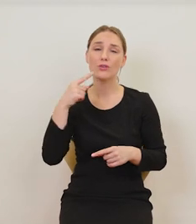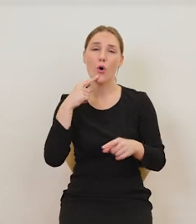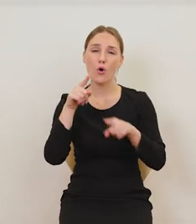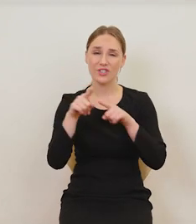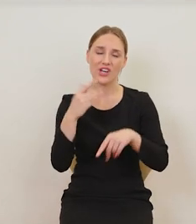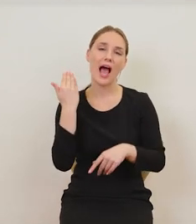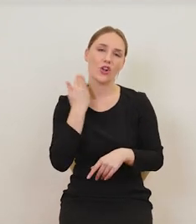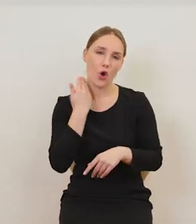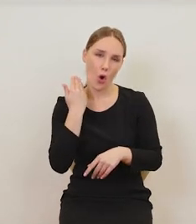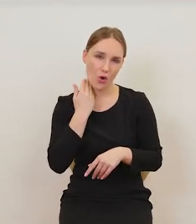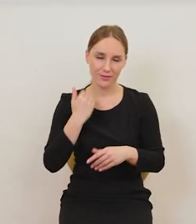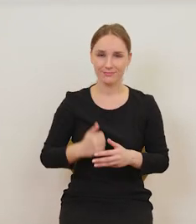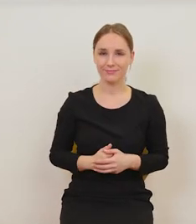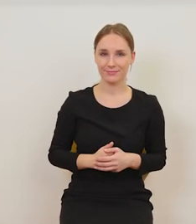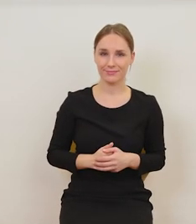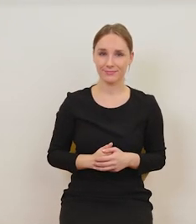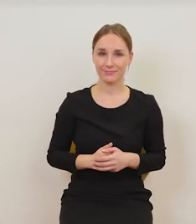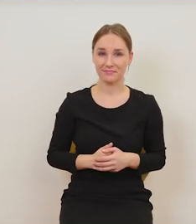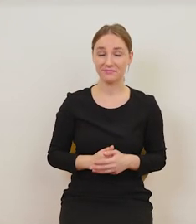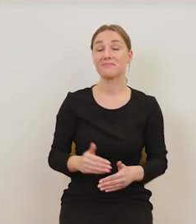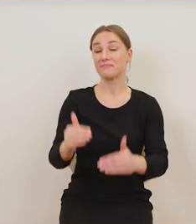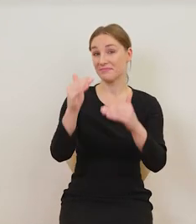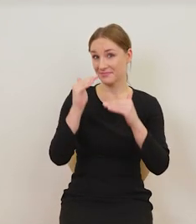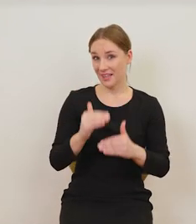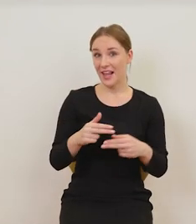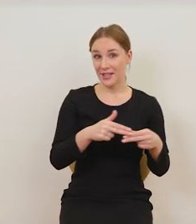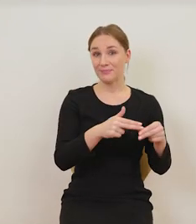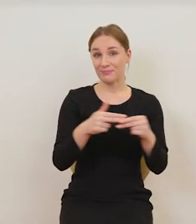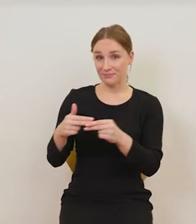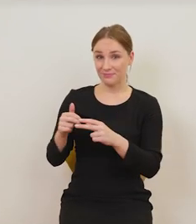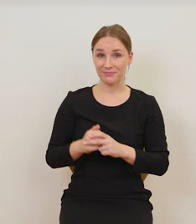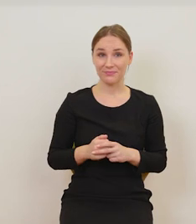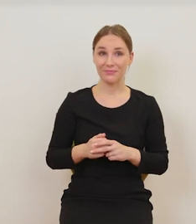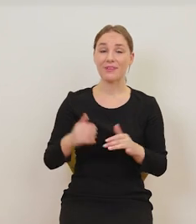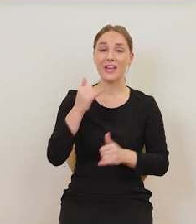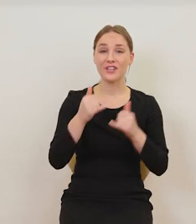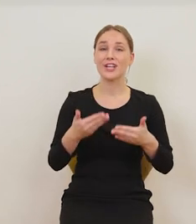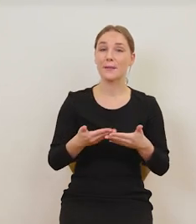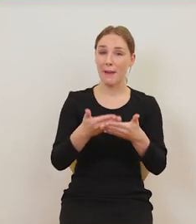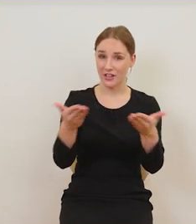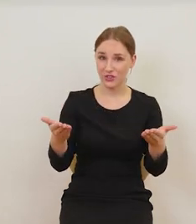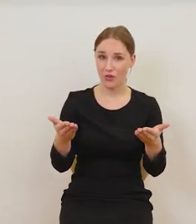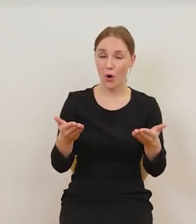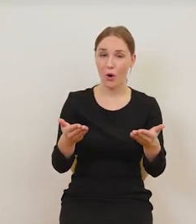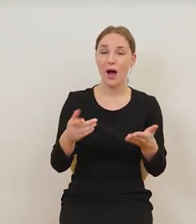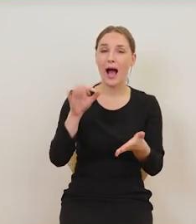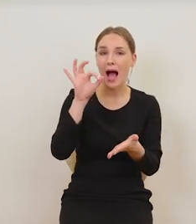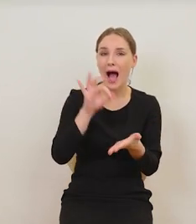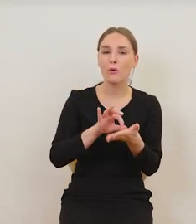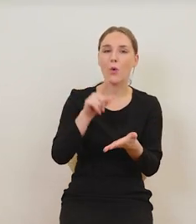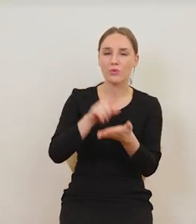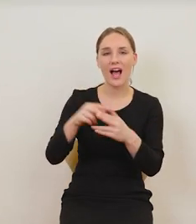symbol alkoholu. Kontynuujmy ten wątek. Jeżeli Państwo kiedyś trafią do